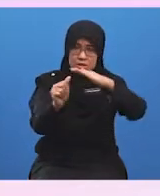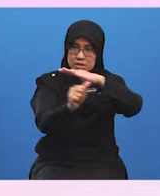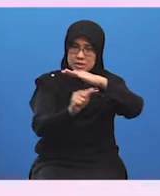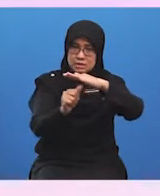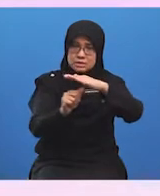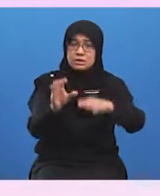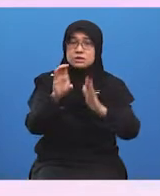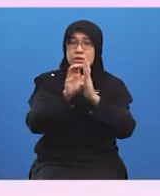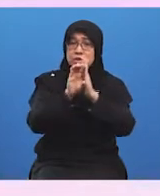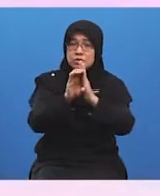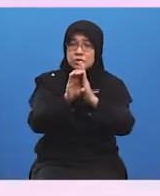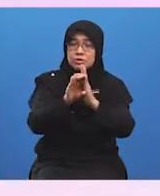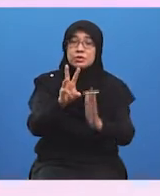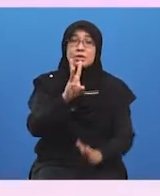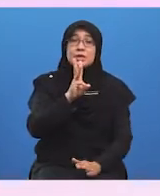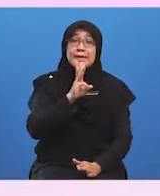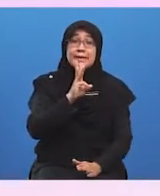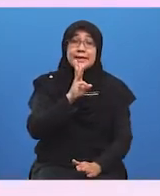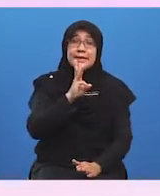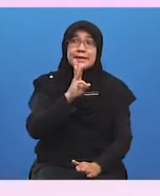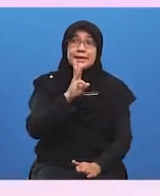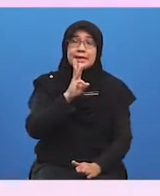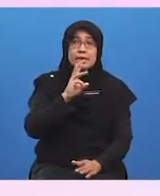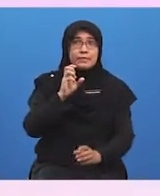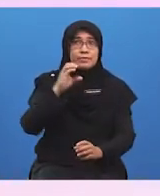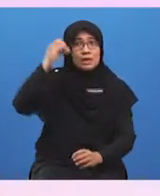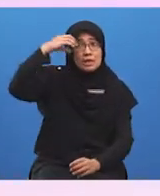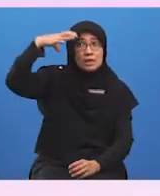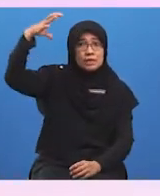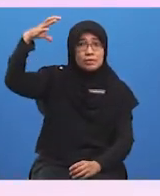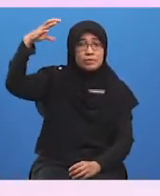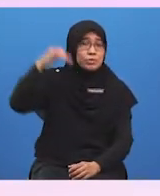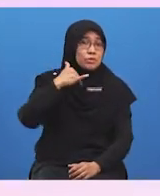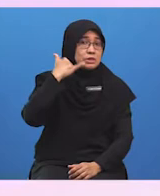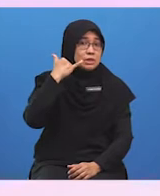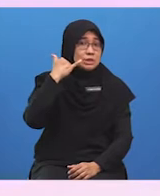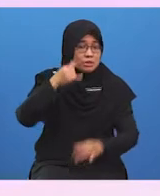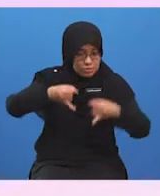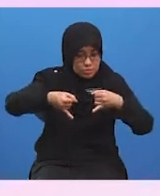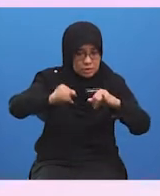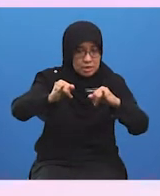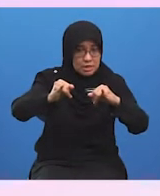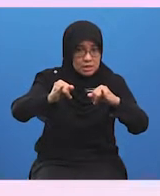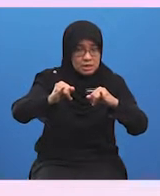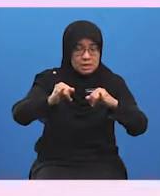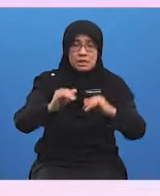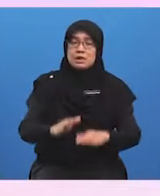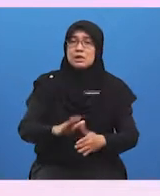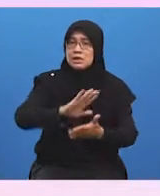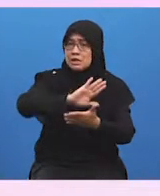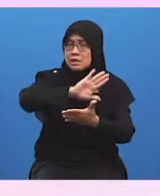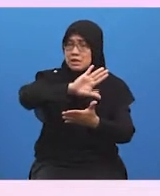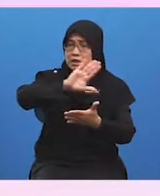perkhidmatan telefon, internet, jalan raya dan sebagainya. Ia bertujuan menyediakan